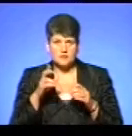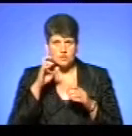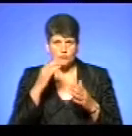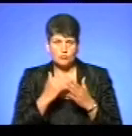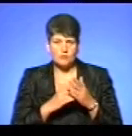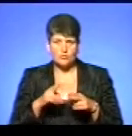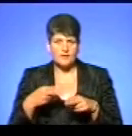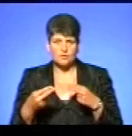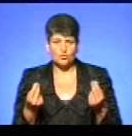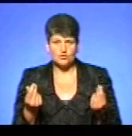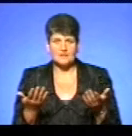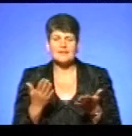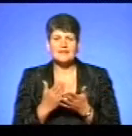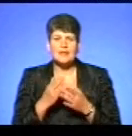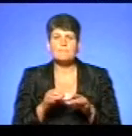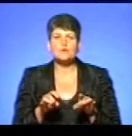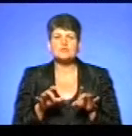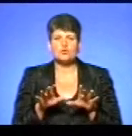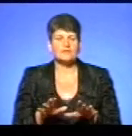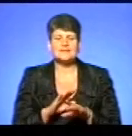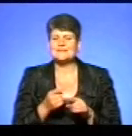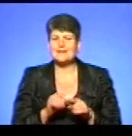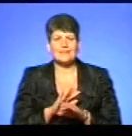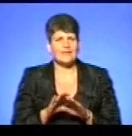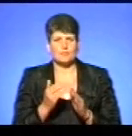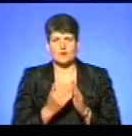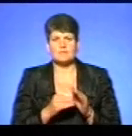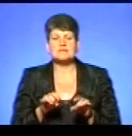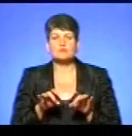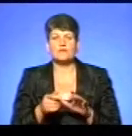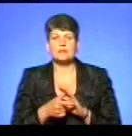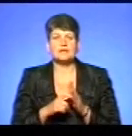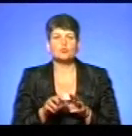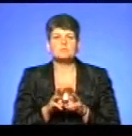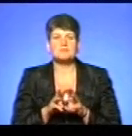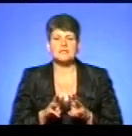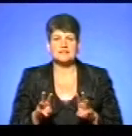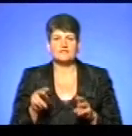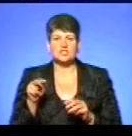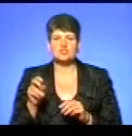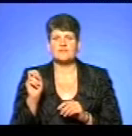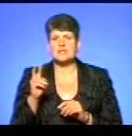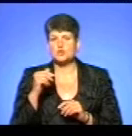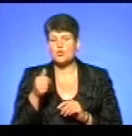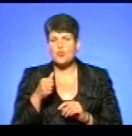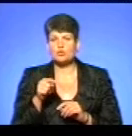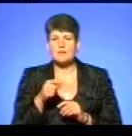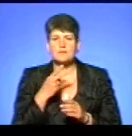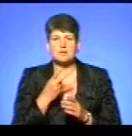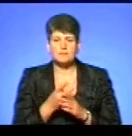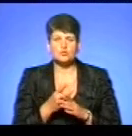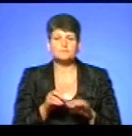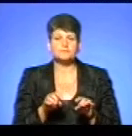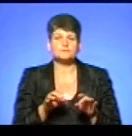відшкодуванню коштів? Є така постанова, це не є програма, є постанова Кабінету міністрів ще від 2012 року. Там передбачено тою